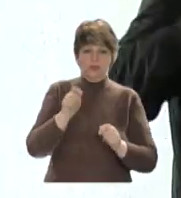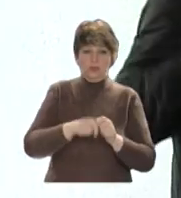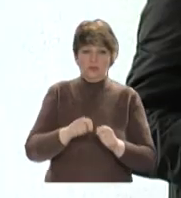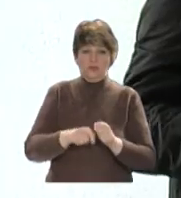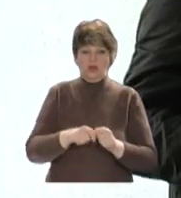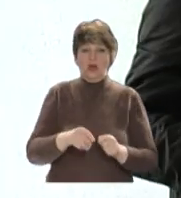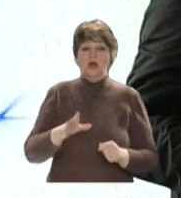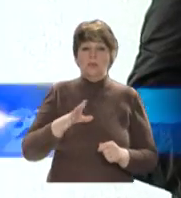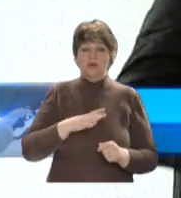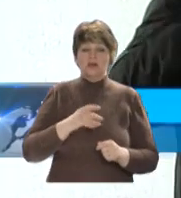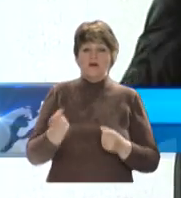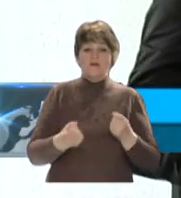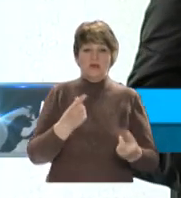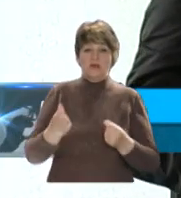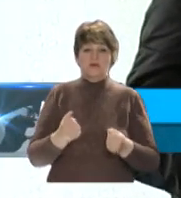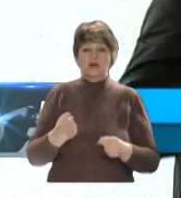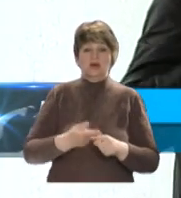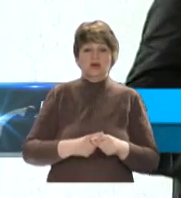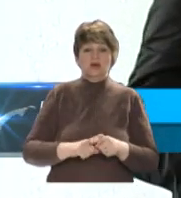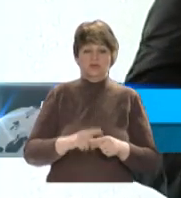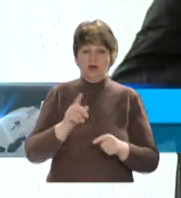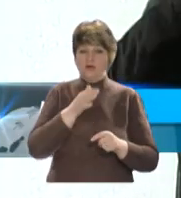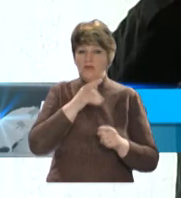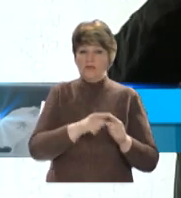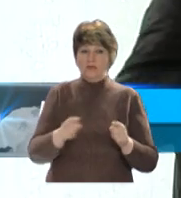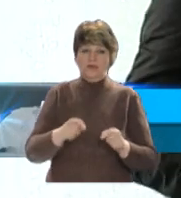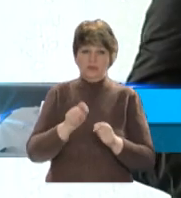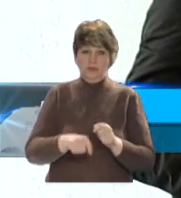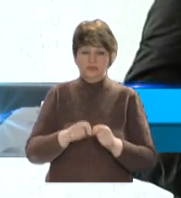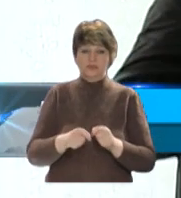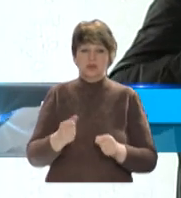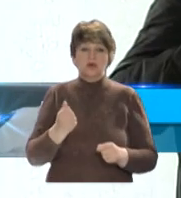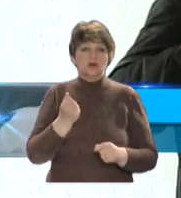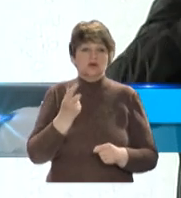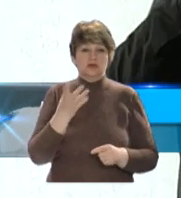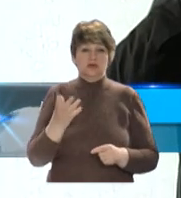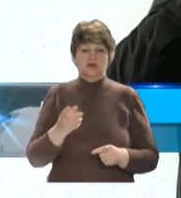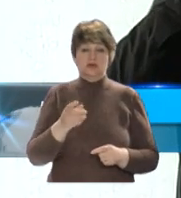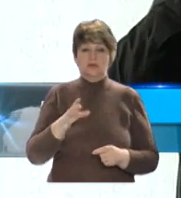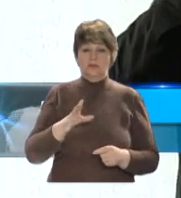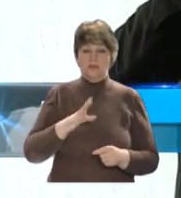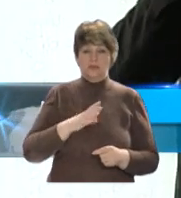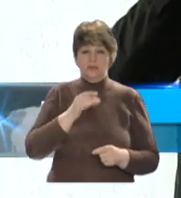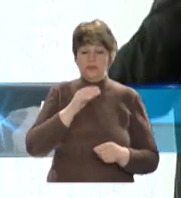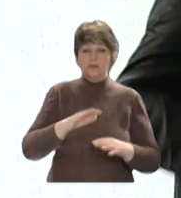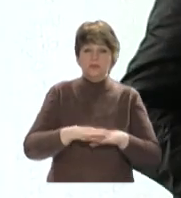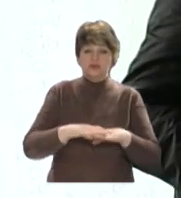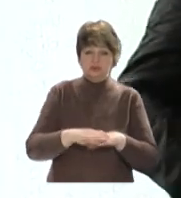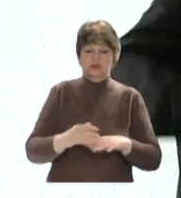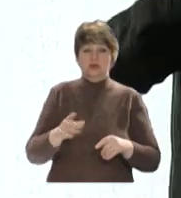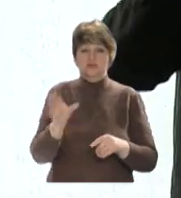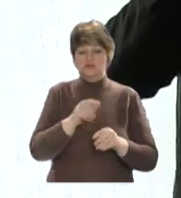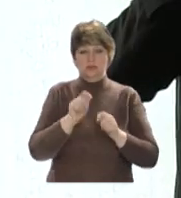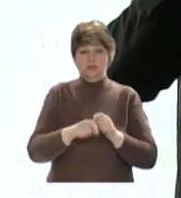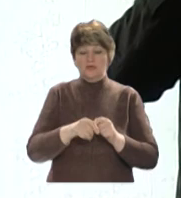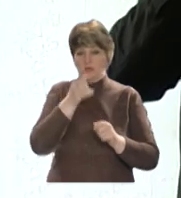Під час перевірки виявно, облік членів товариства не ведеться, тому дійсно численність членів товариства визначити неможливо,